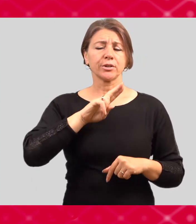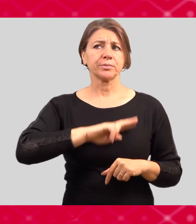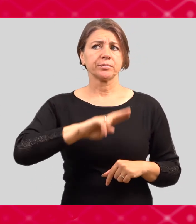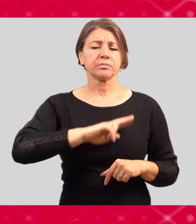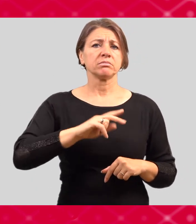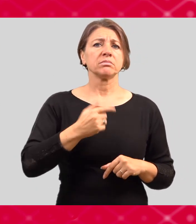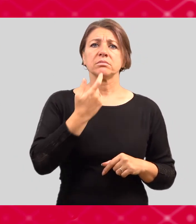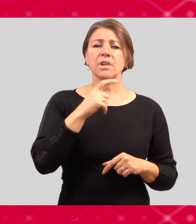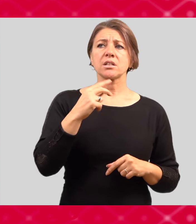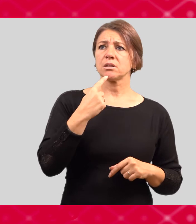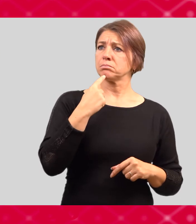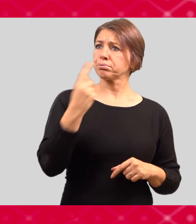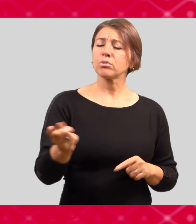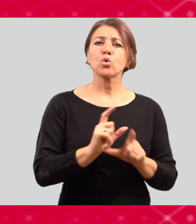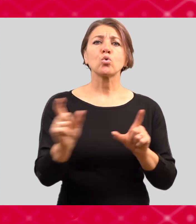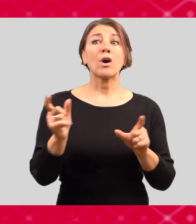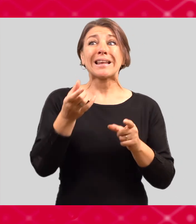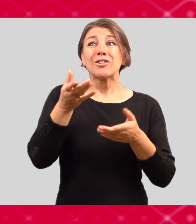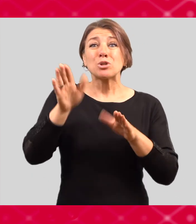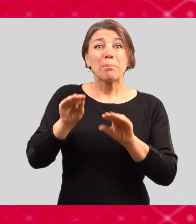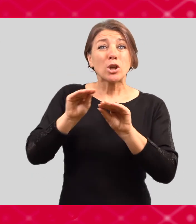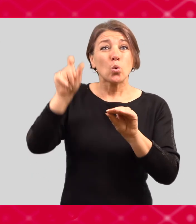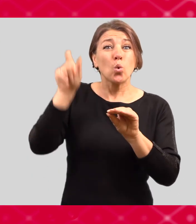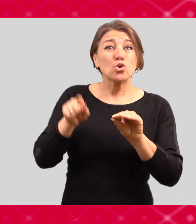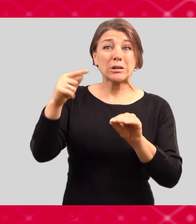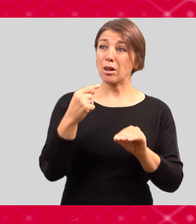chodit na daný předmět nebo dokonce zanecháme studie.